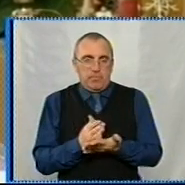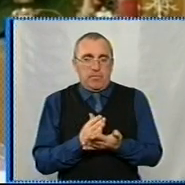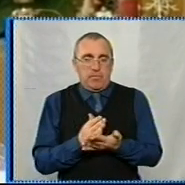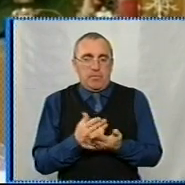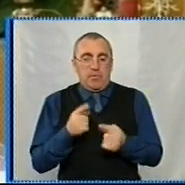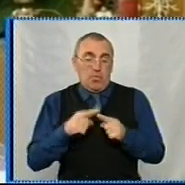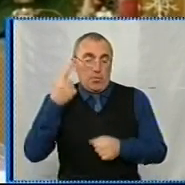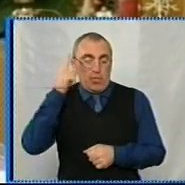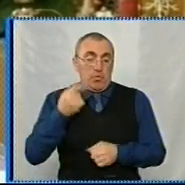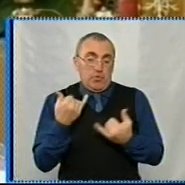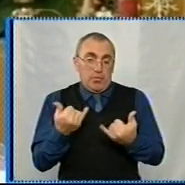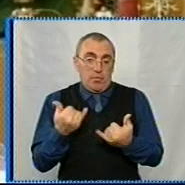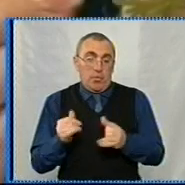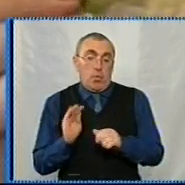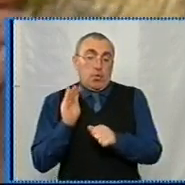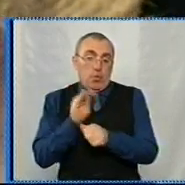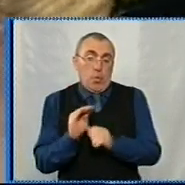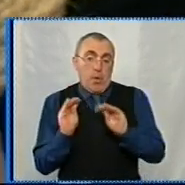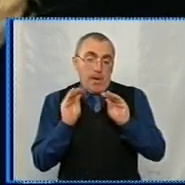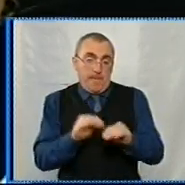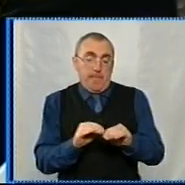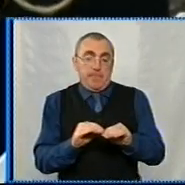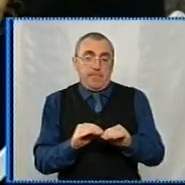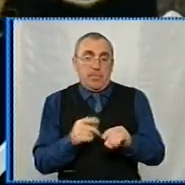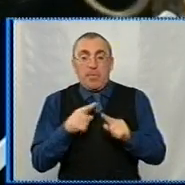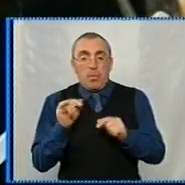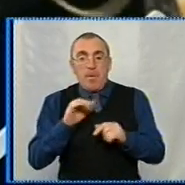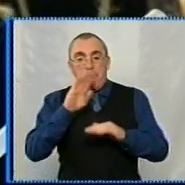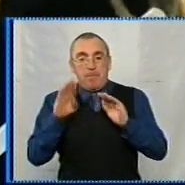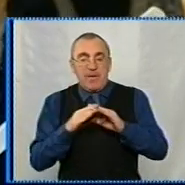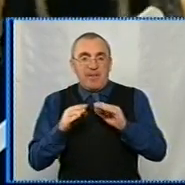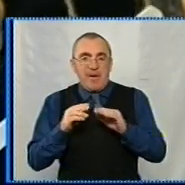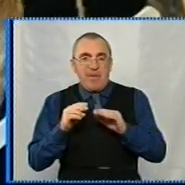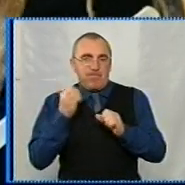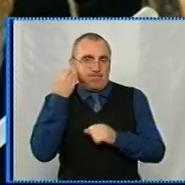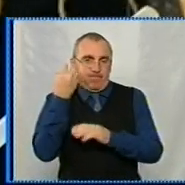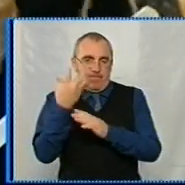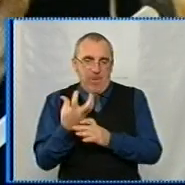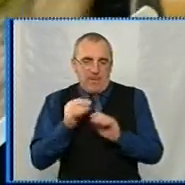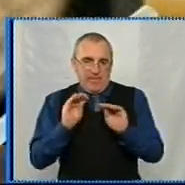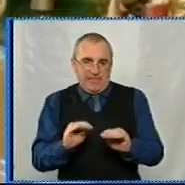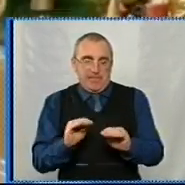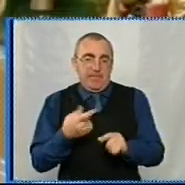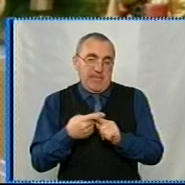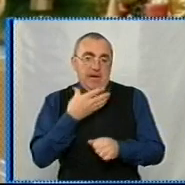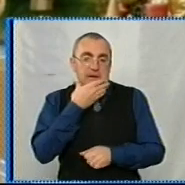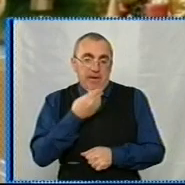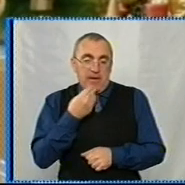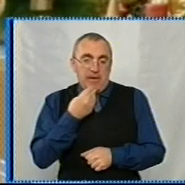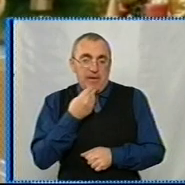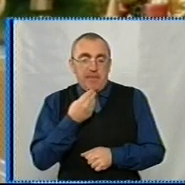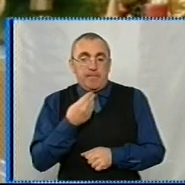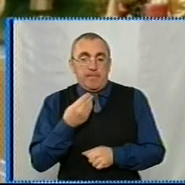Я думаю, що я зараз її сюди додам, десь тут під бантик. Будьте красиво. Паличку